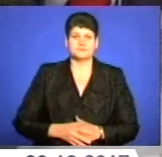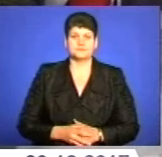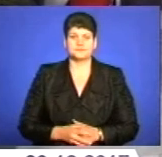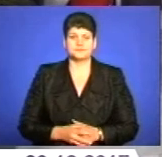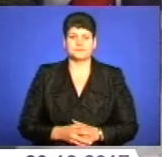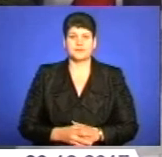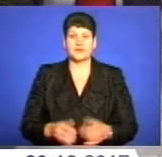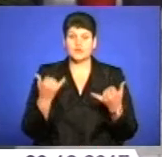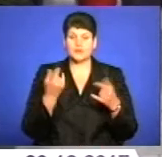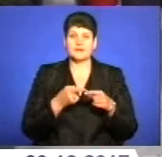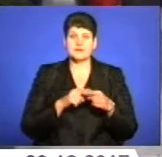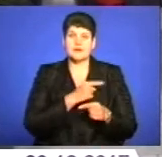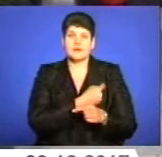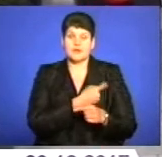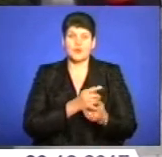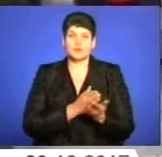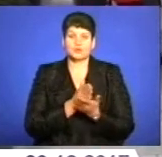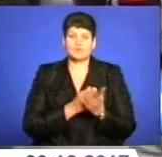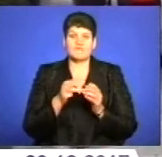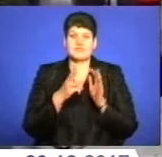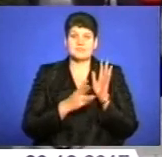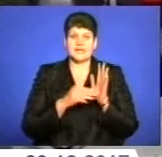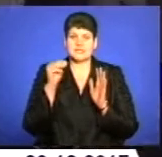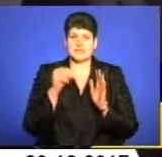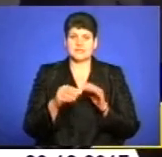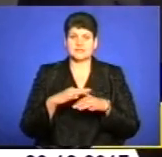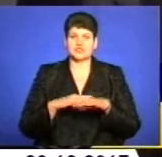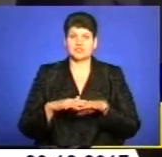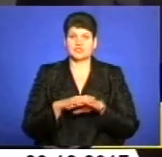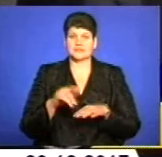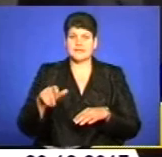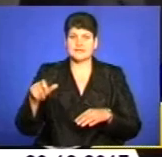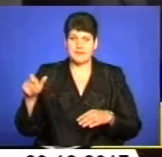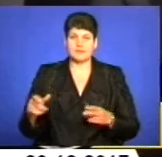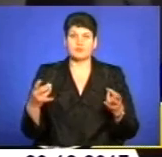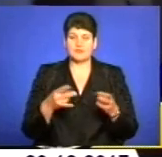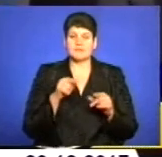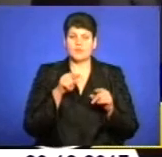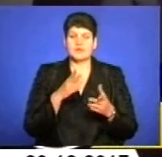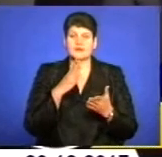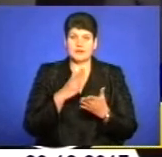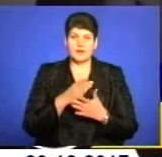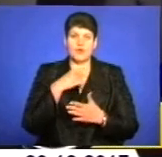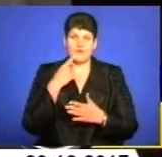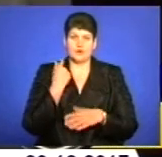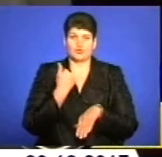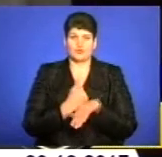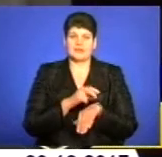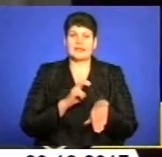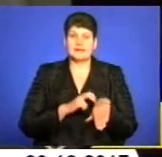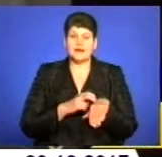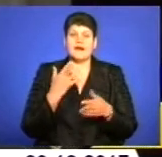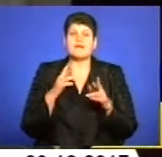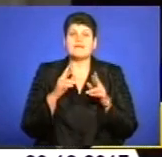Музика Сьогодні ця лікарня обслуговує майже 18 тисяч населення, тобто потреба в ній є, каже головний лікар Богдан Гордійчук. Але як